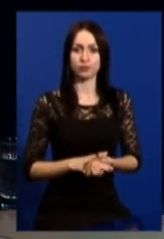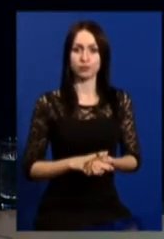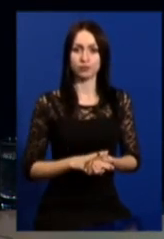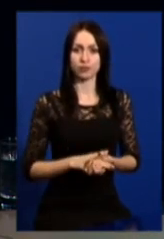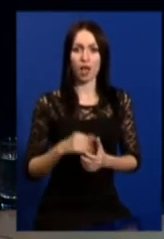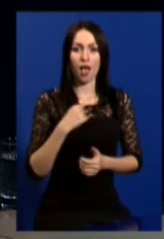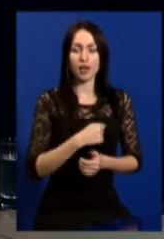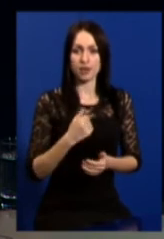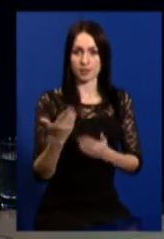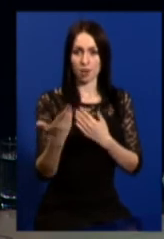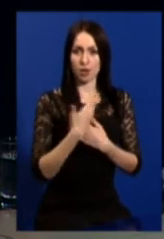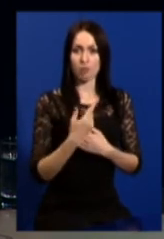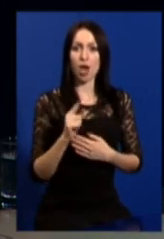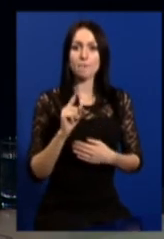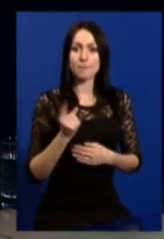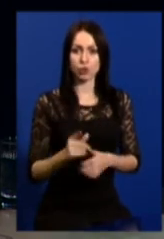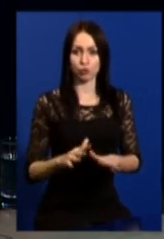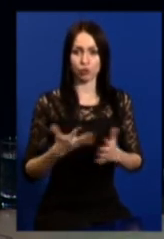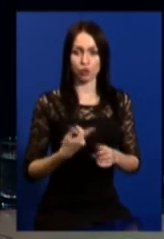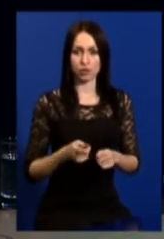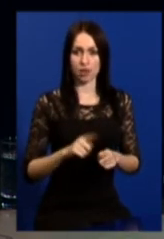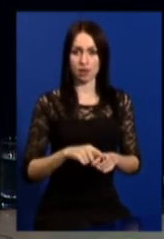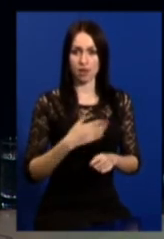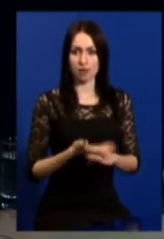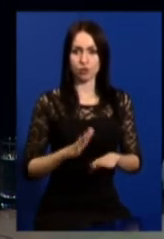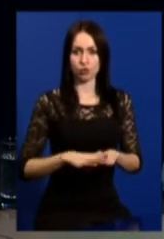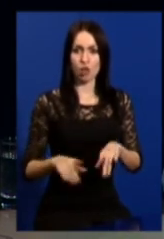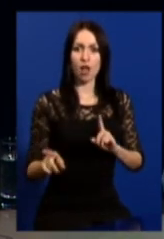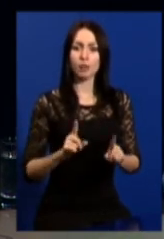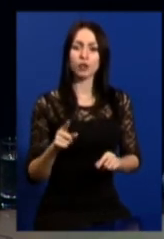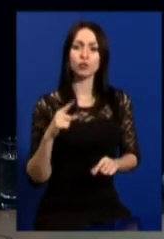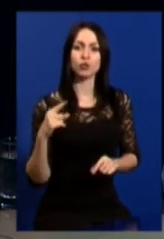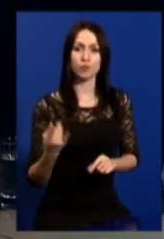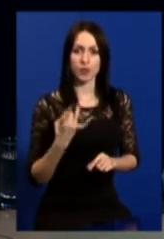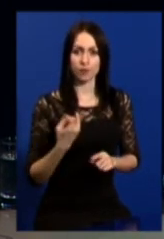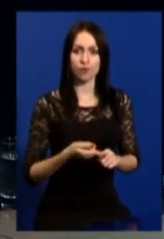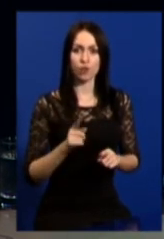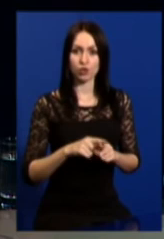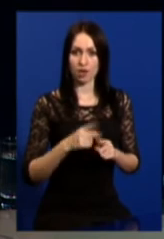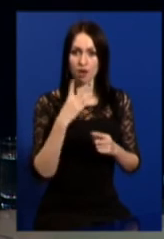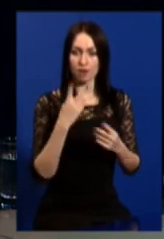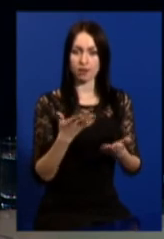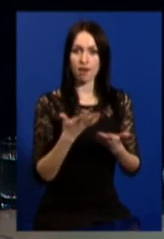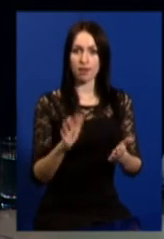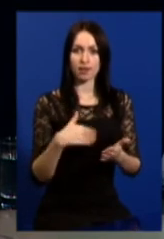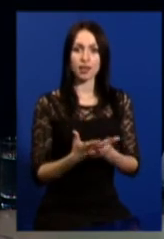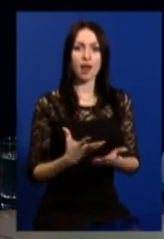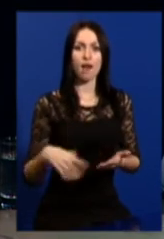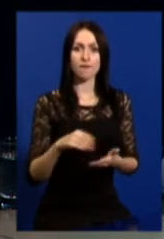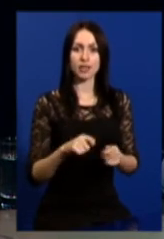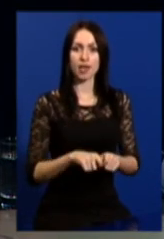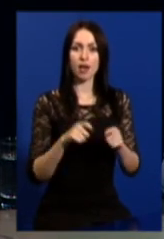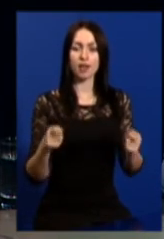Агресія пряма. Чому ситуація така напружена? Тому що вперше, так наглядно, так для всіх